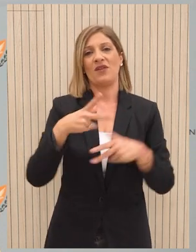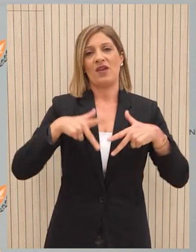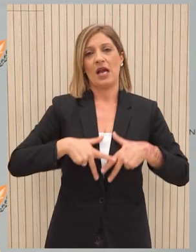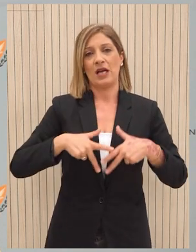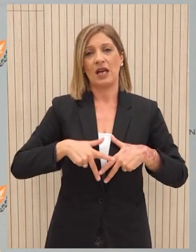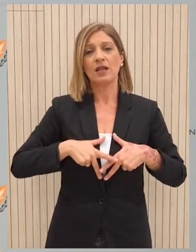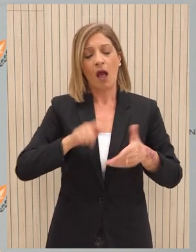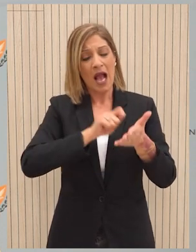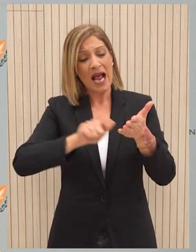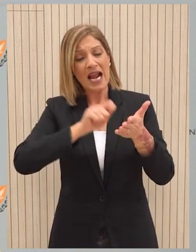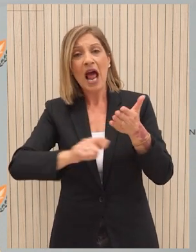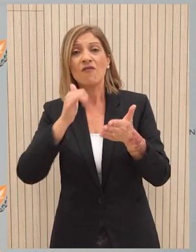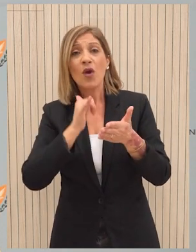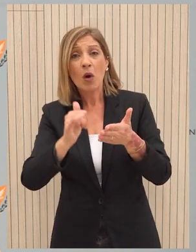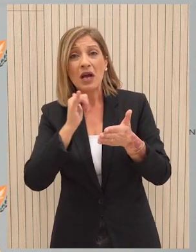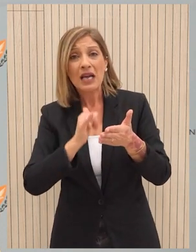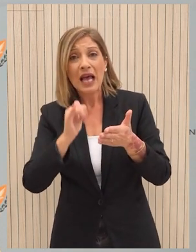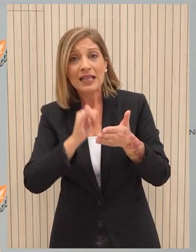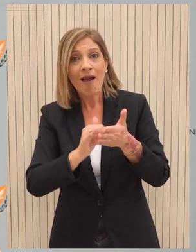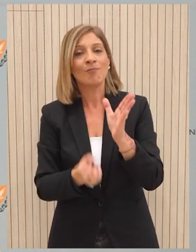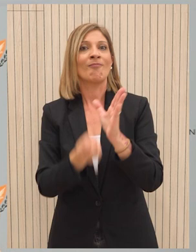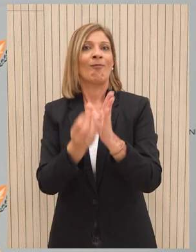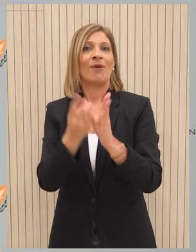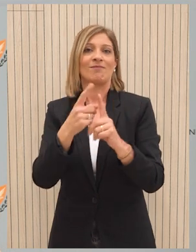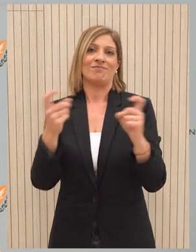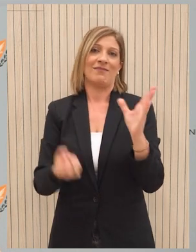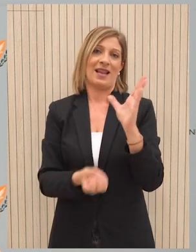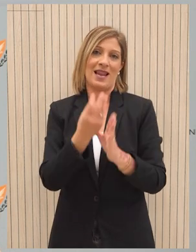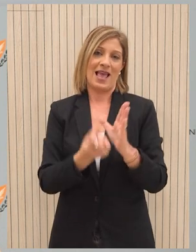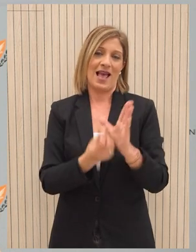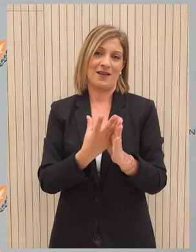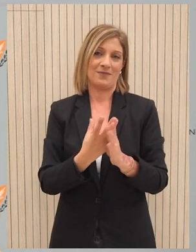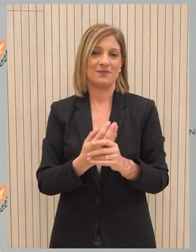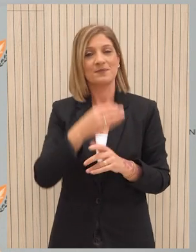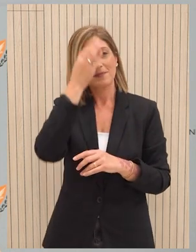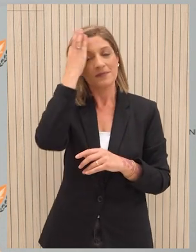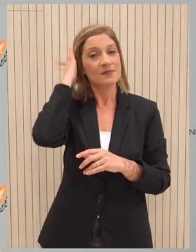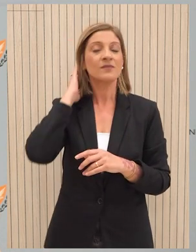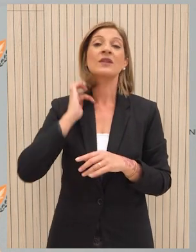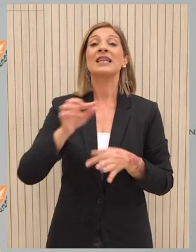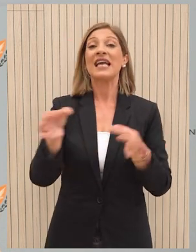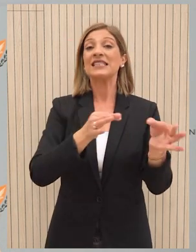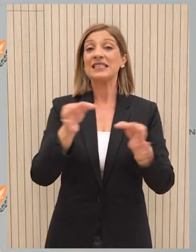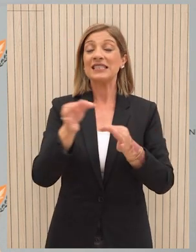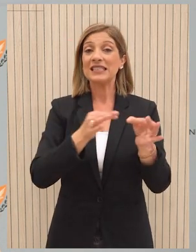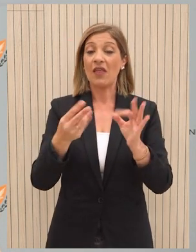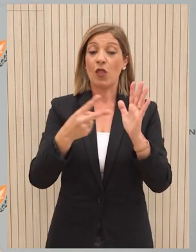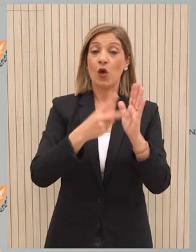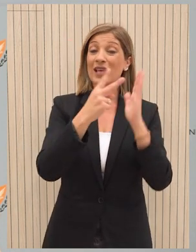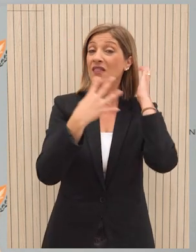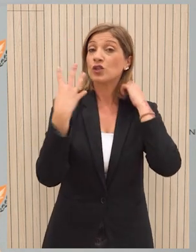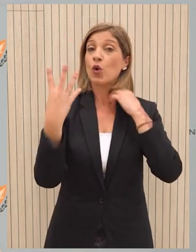Λιγότερη γραφειοκρατία σημαίνει περισσότερη καινοτομία και ανάπτυξη. Το σχέδιο δράσης του Υπουργείου του για το 2024